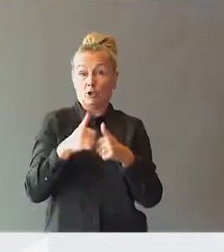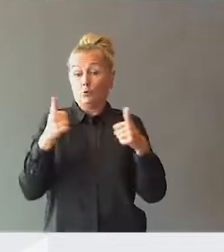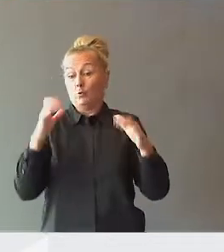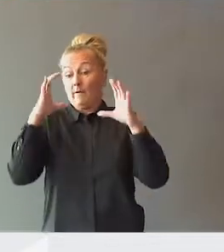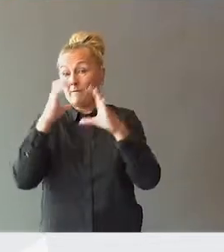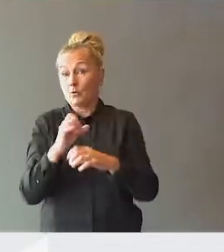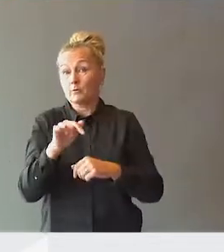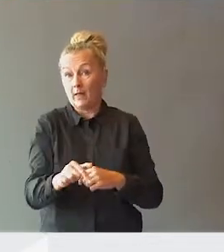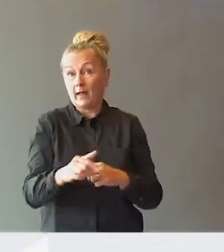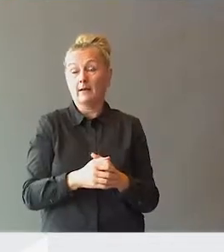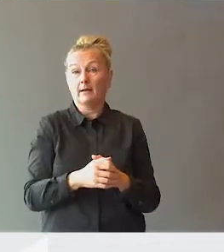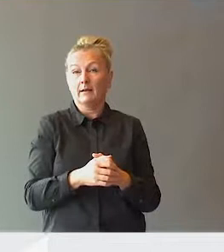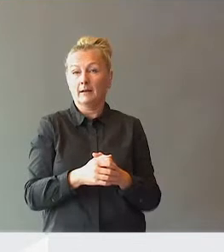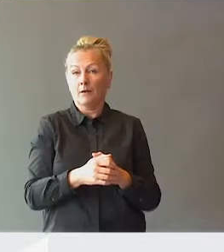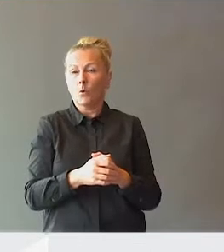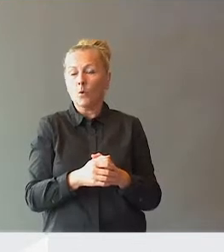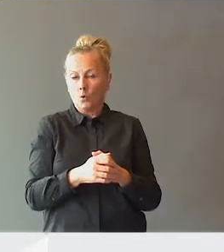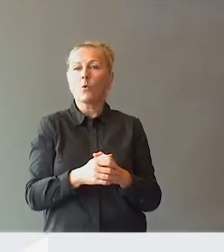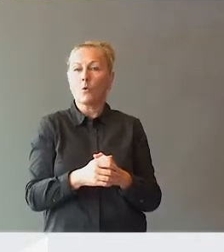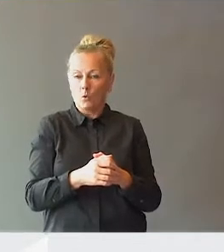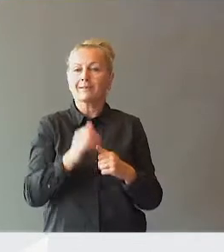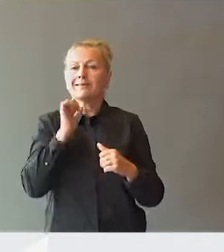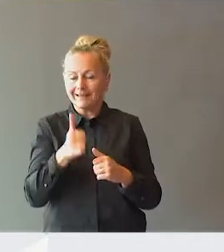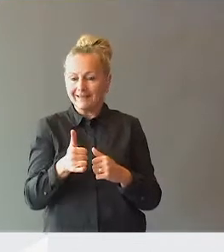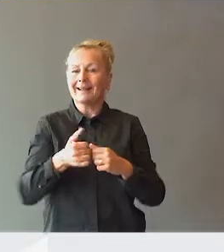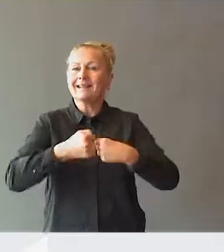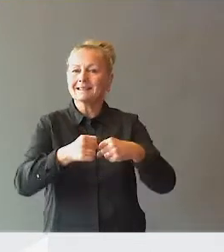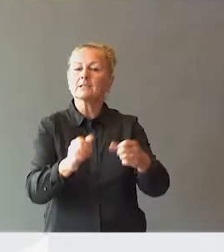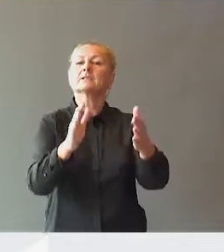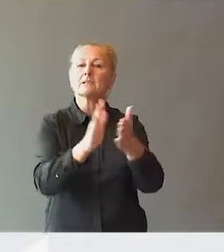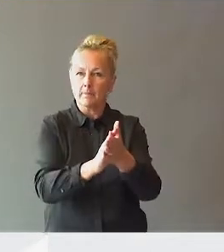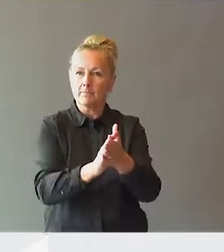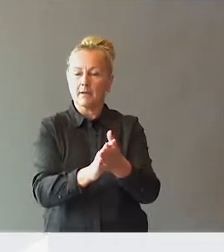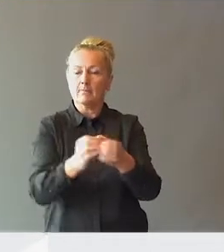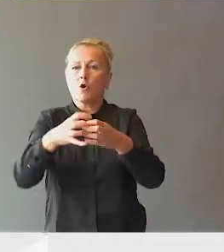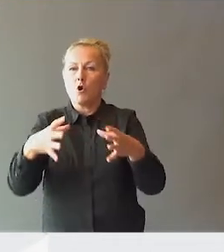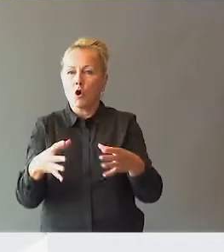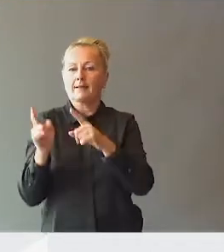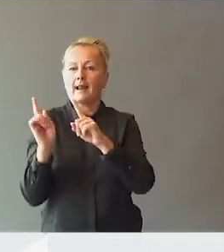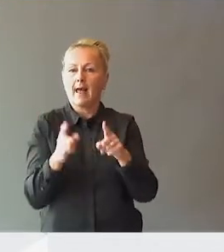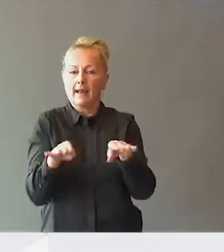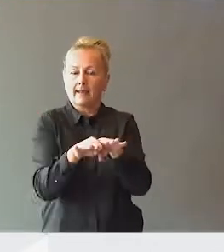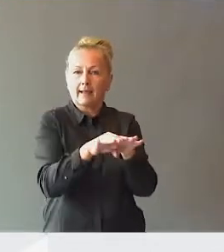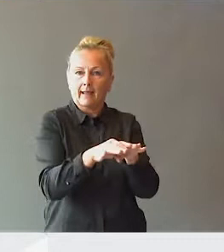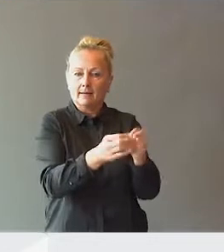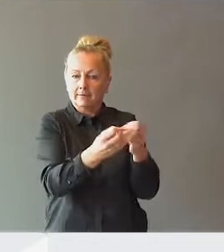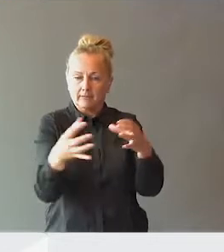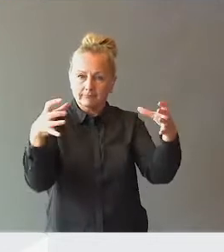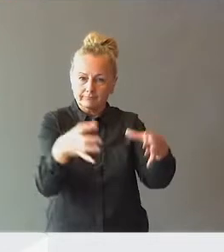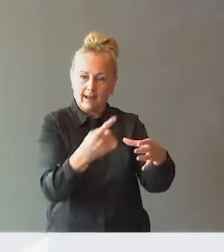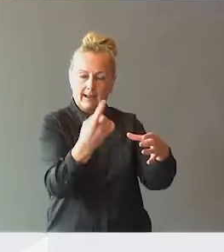fokus på det. Det er ikke tvil om at tidlig innsats sammen med økt lærertetighet gir den enkelte skole